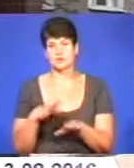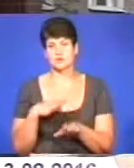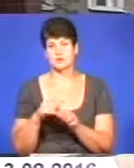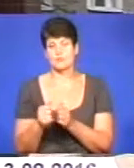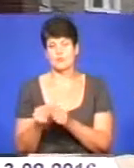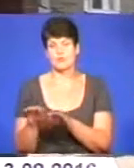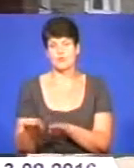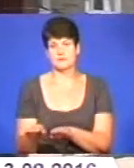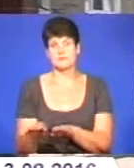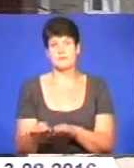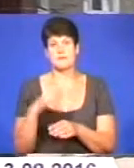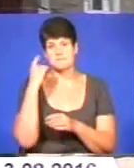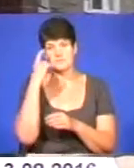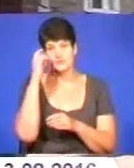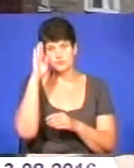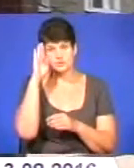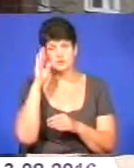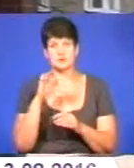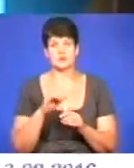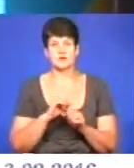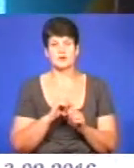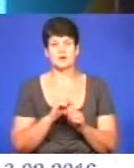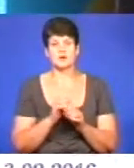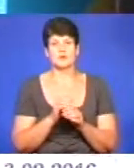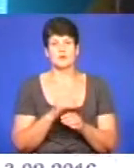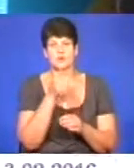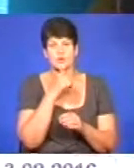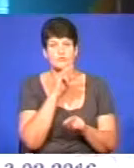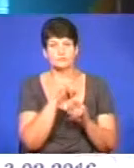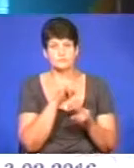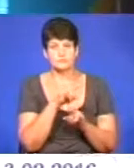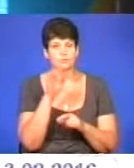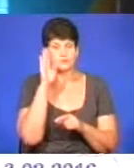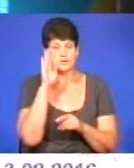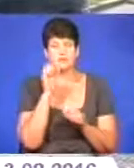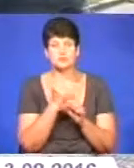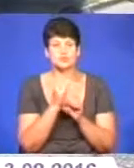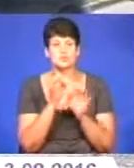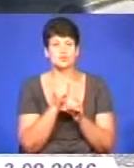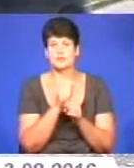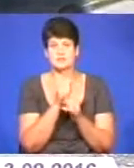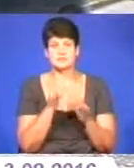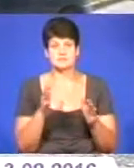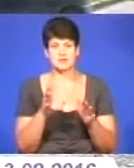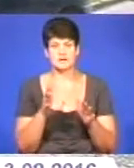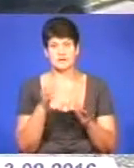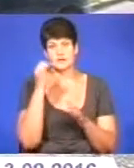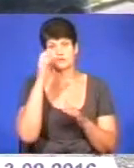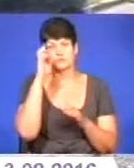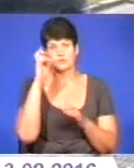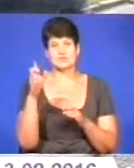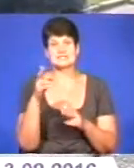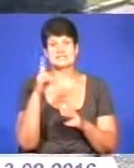'яного чоловіка намагався вгамувати його знайомий, однак нічого зробити не зміг. Дякувати Богу, у хулігана закінчилися